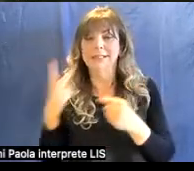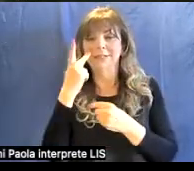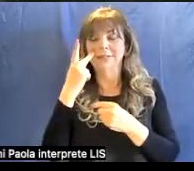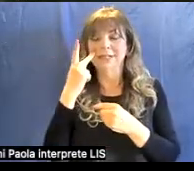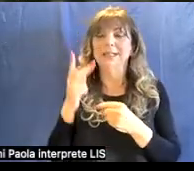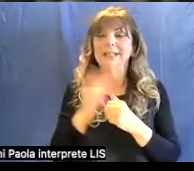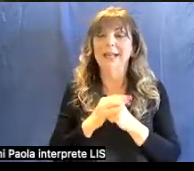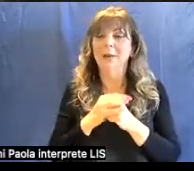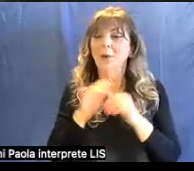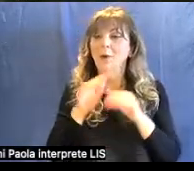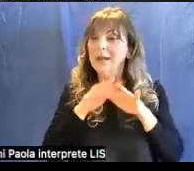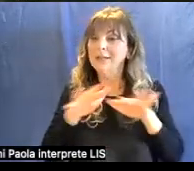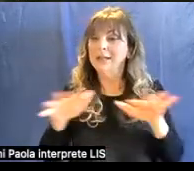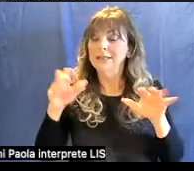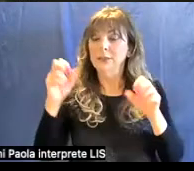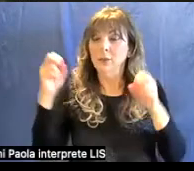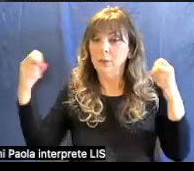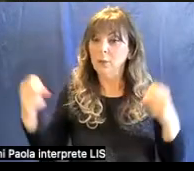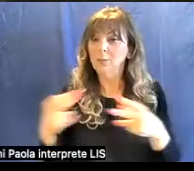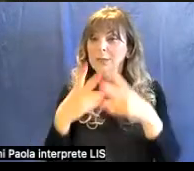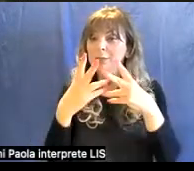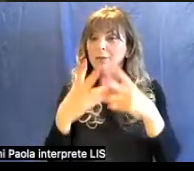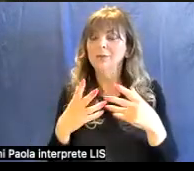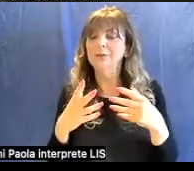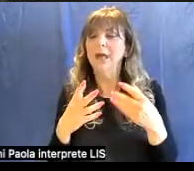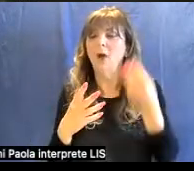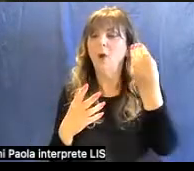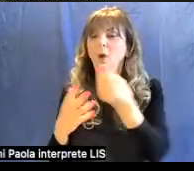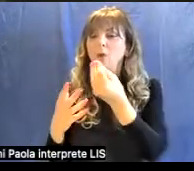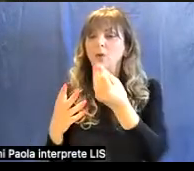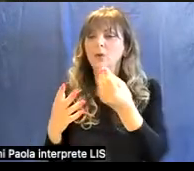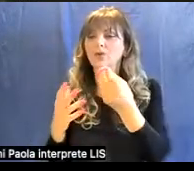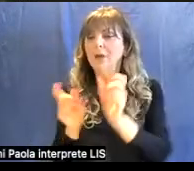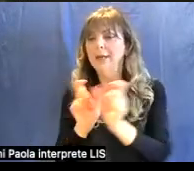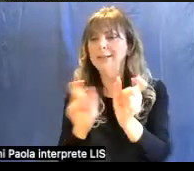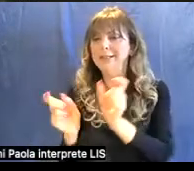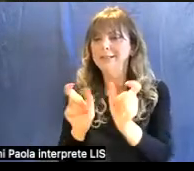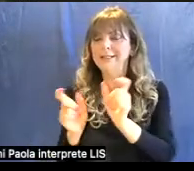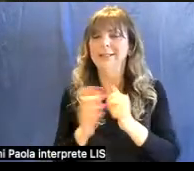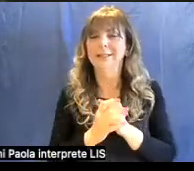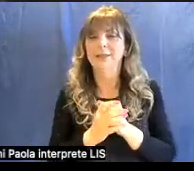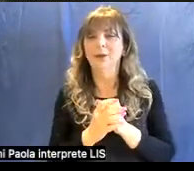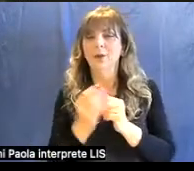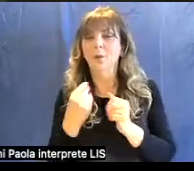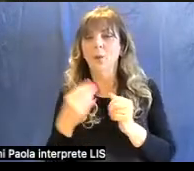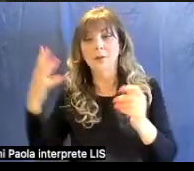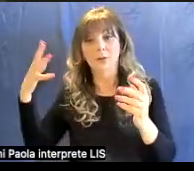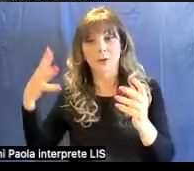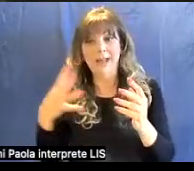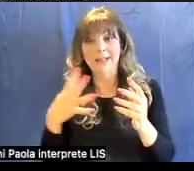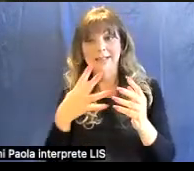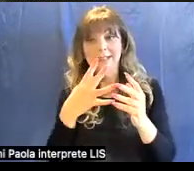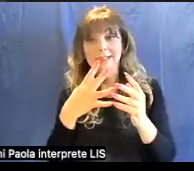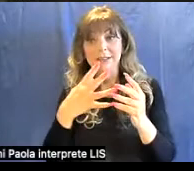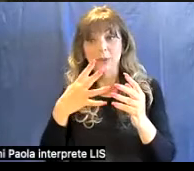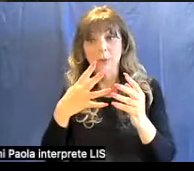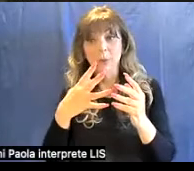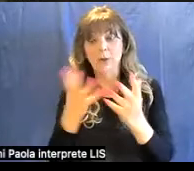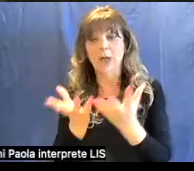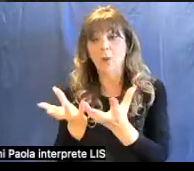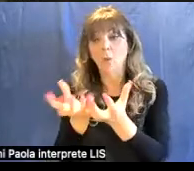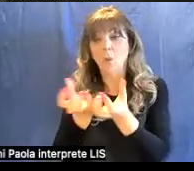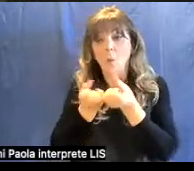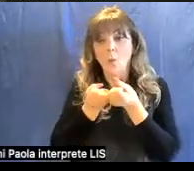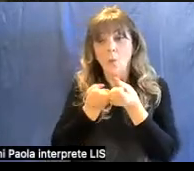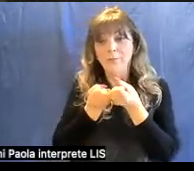interagisce con alcuni oggetti. Quando tutta la radiazione luminosa viene assorbita,